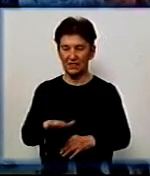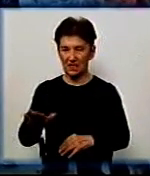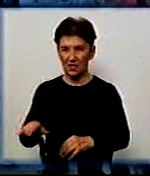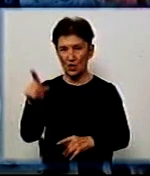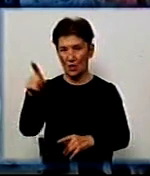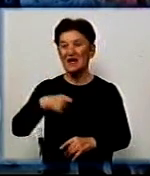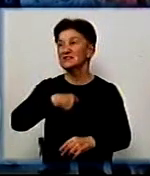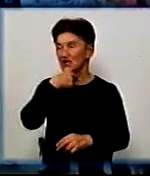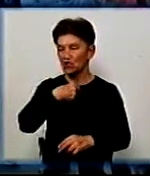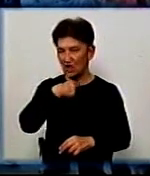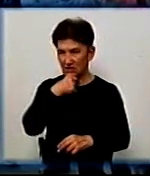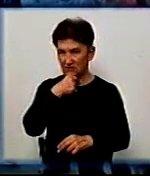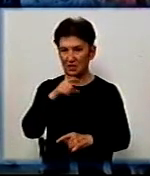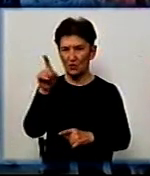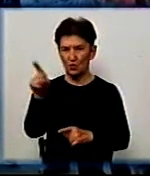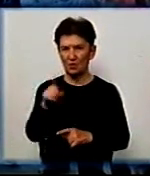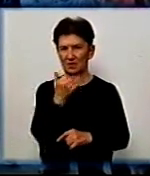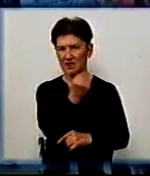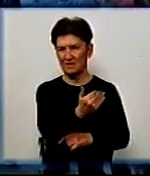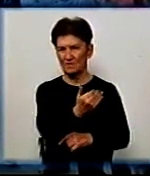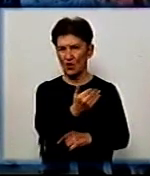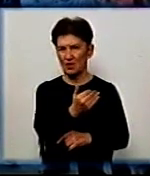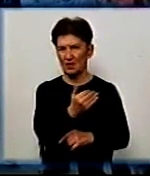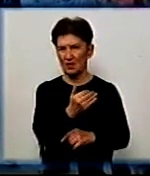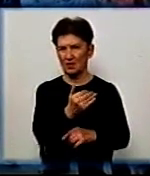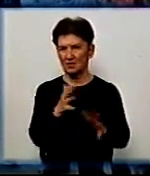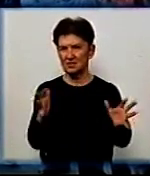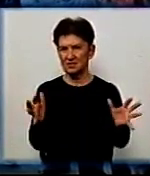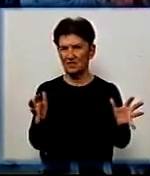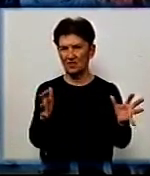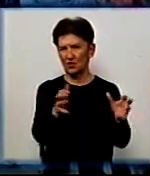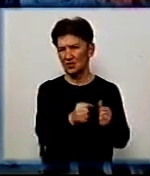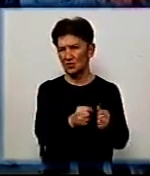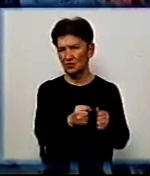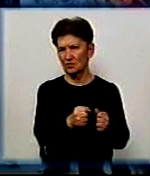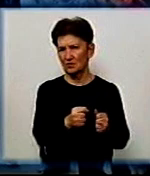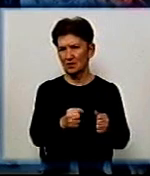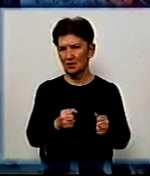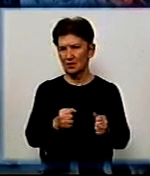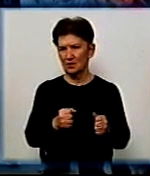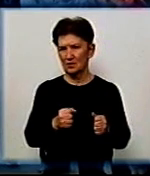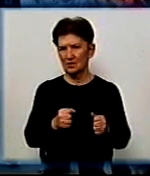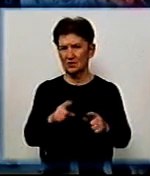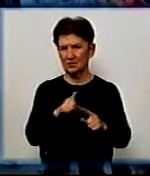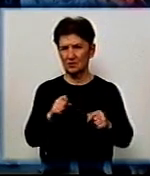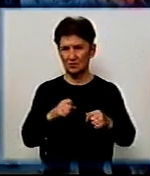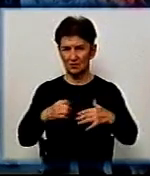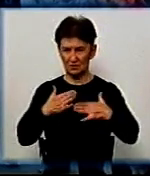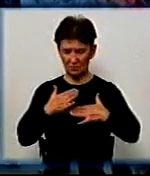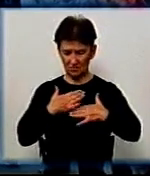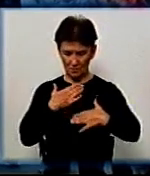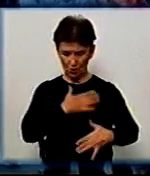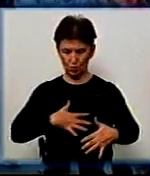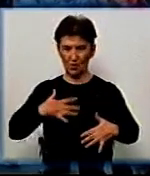старшокласника, він його схватив за речі в районі грудної